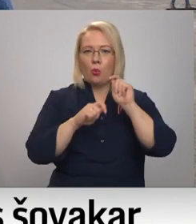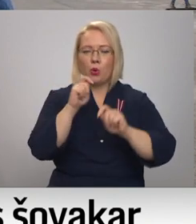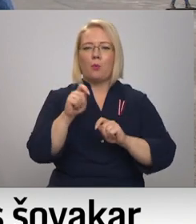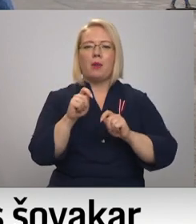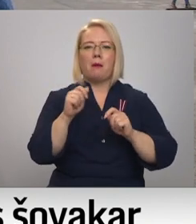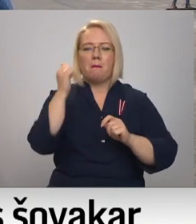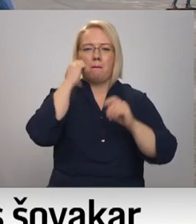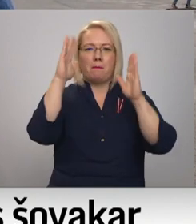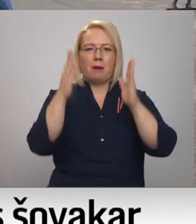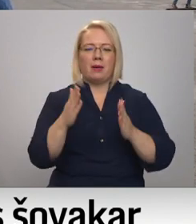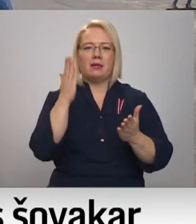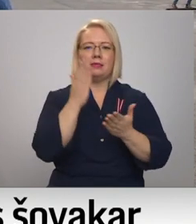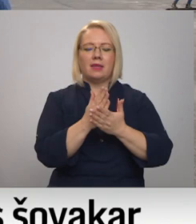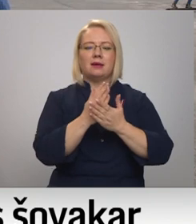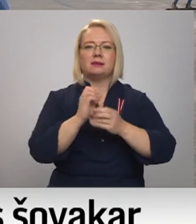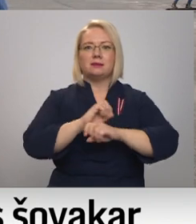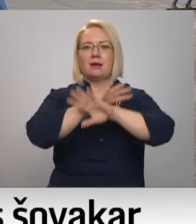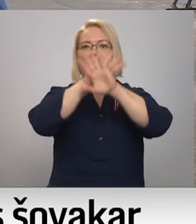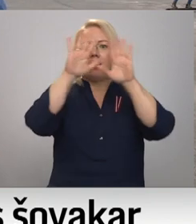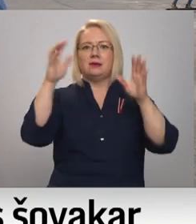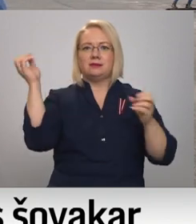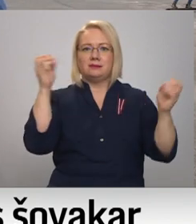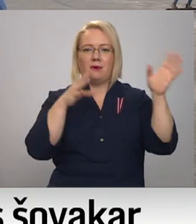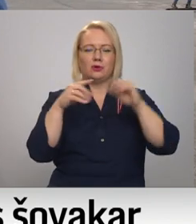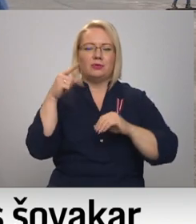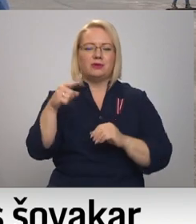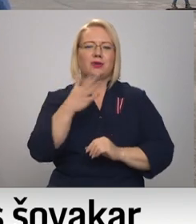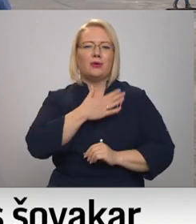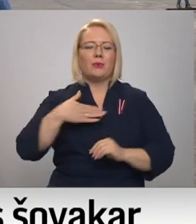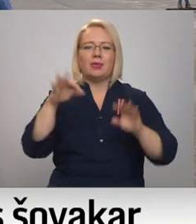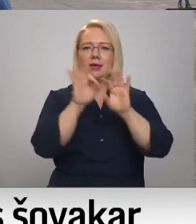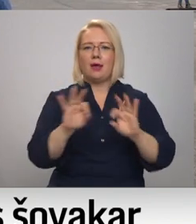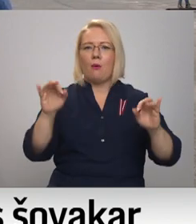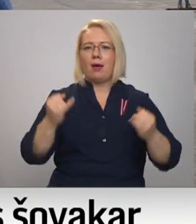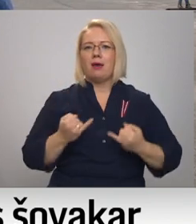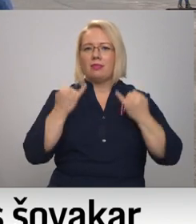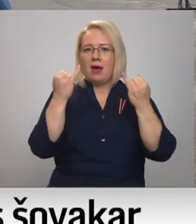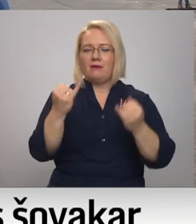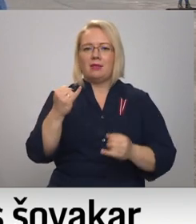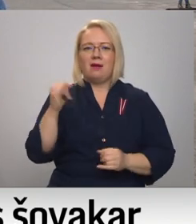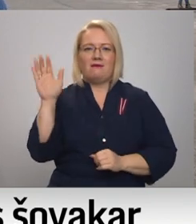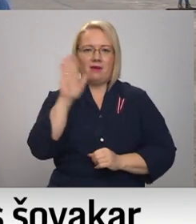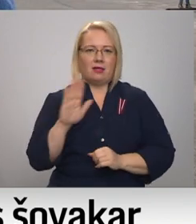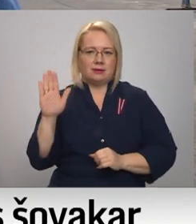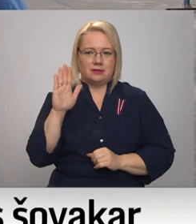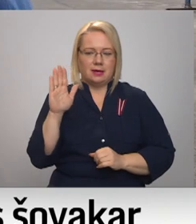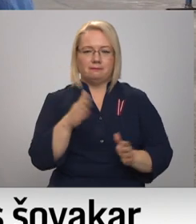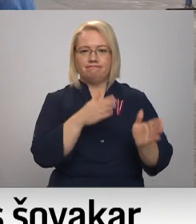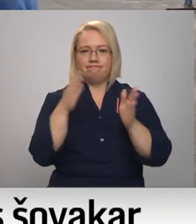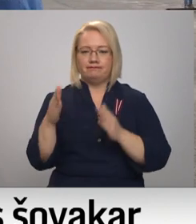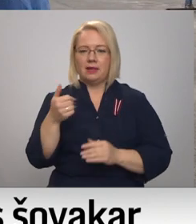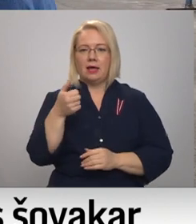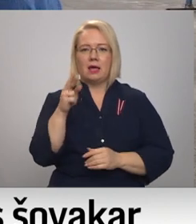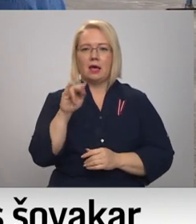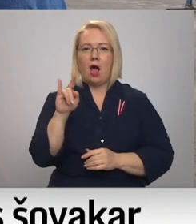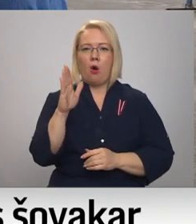piemieneklis tiks celtas gaismam, manuprāt, tas ir tā ļoti jauka dāvana mūsu valstī. Raimam, graubi jautāši